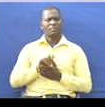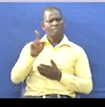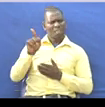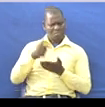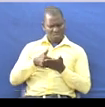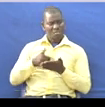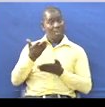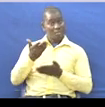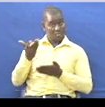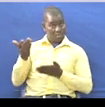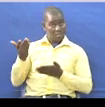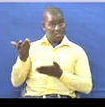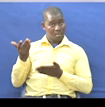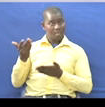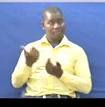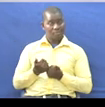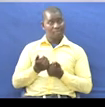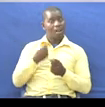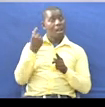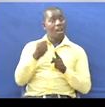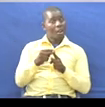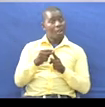Au ya neno kwaneno